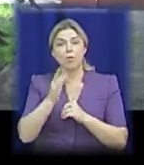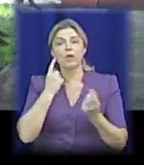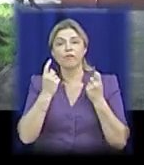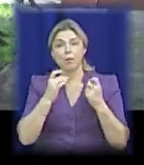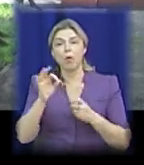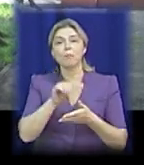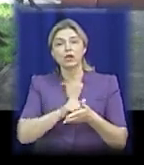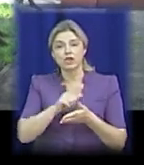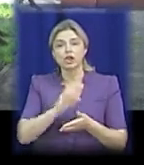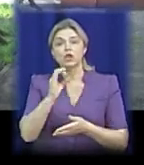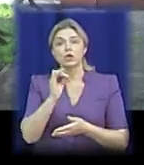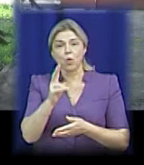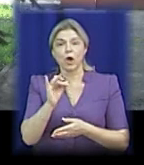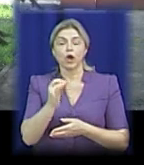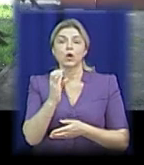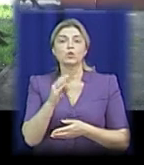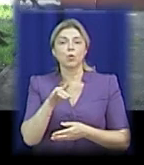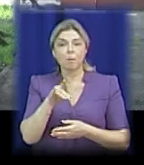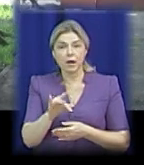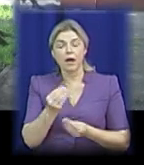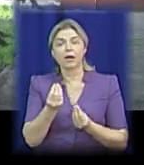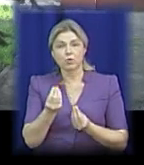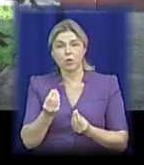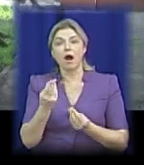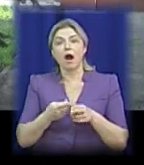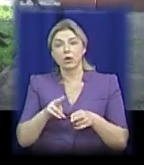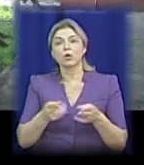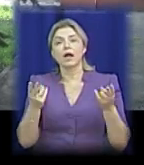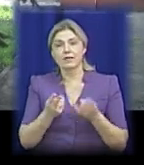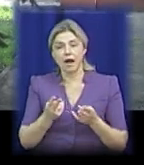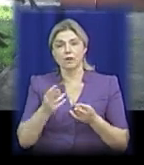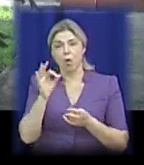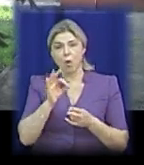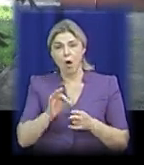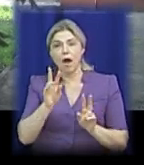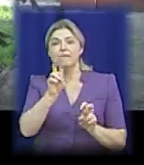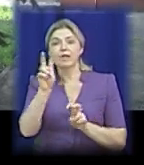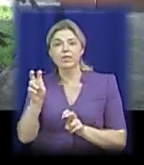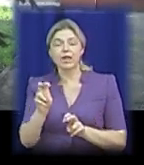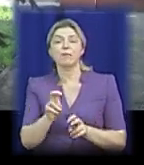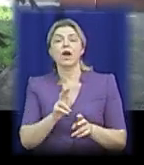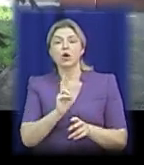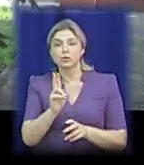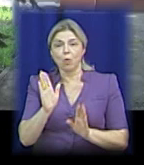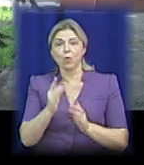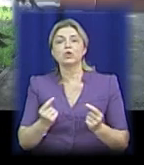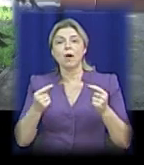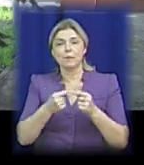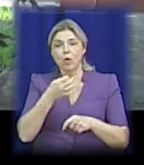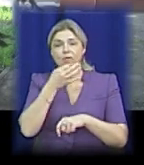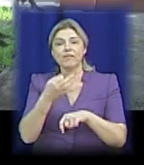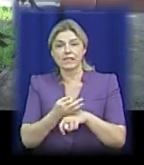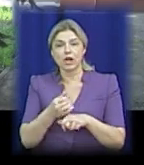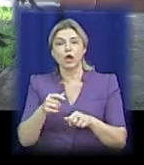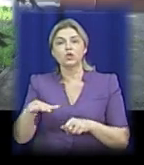терміни і, напевно, суми, які необхідно будуть. І відповідно до підрядних організацій будуть визначені відповідальні зони,